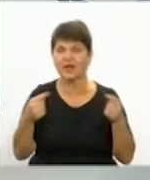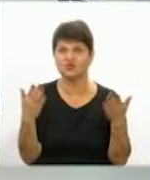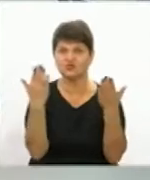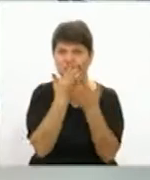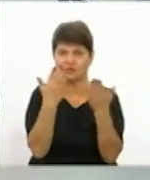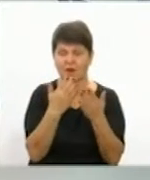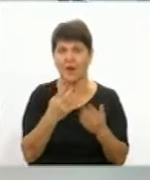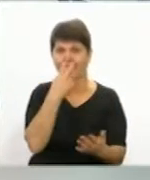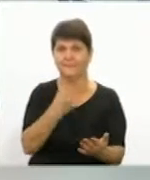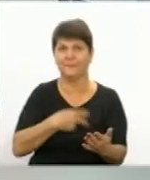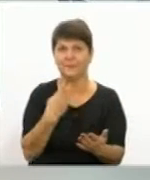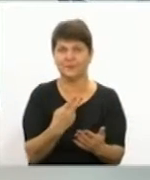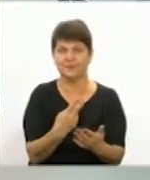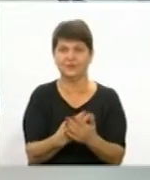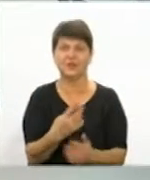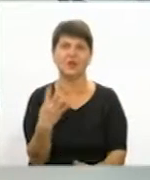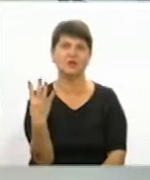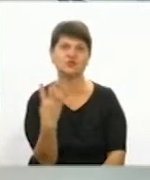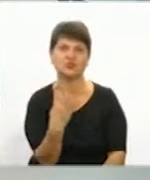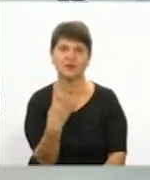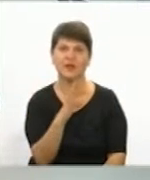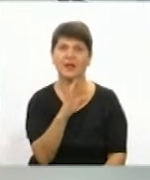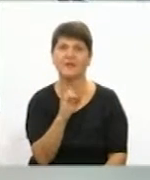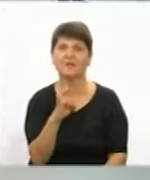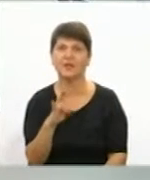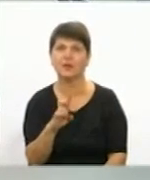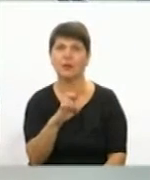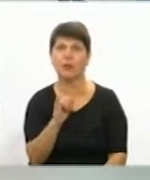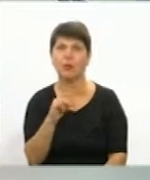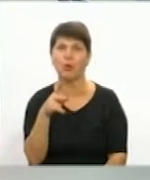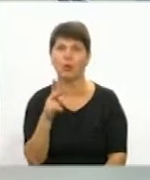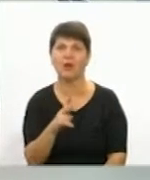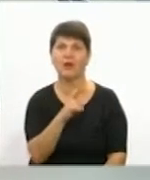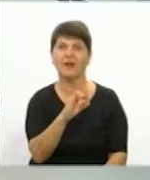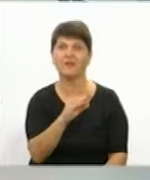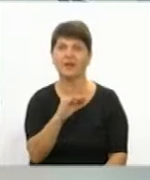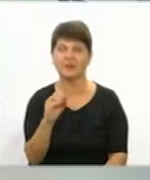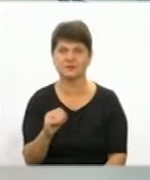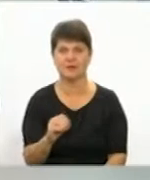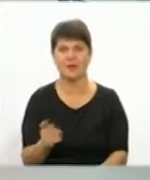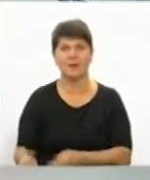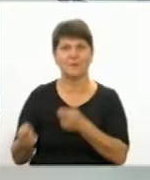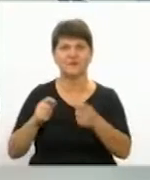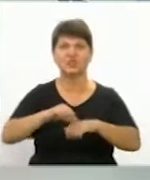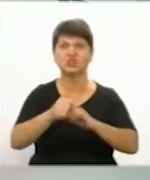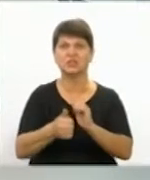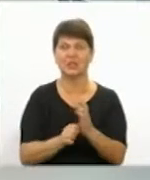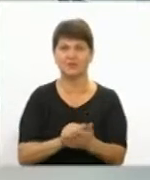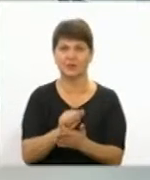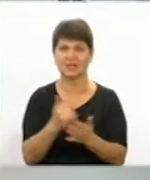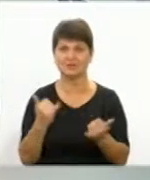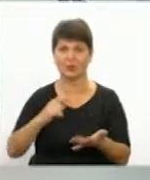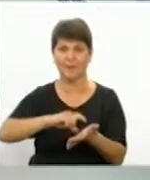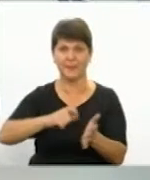представили на четвертому Вінбюкфесті. До міста свою продукцію привезли 16 видавництв. Сьогодні у приміщенні